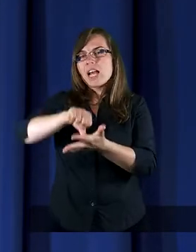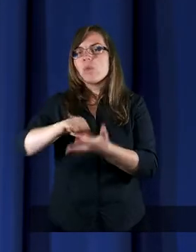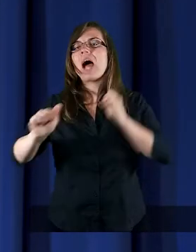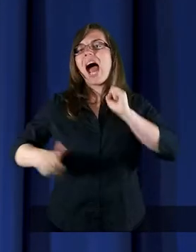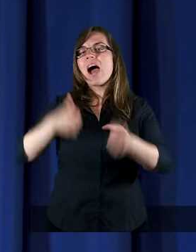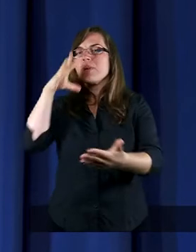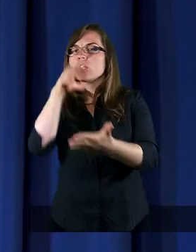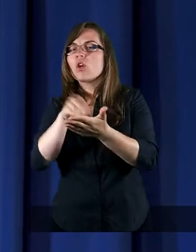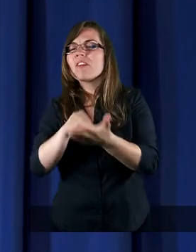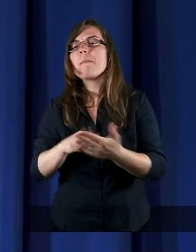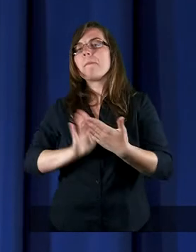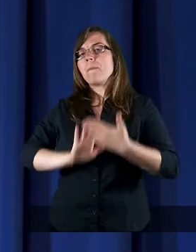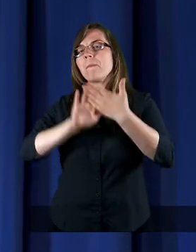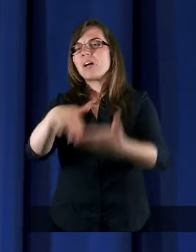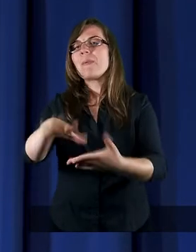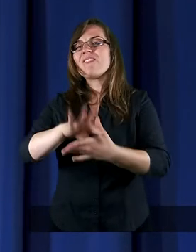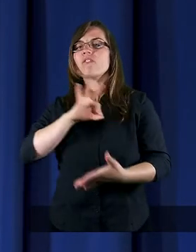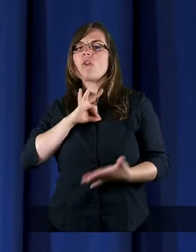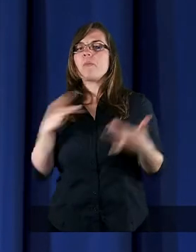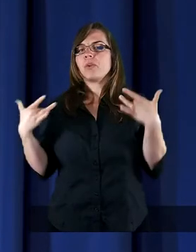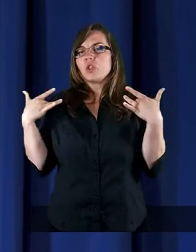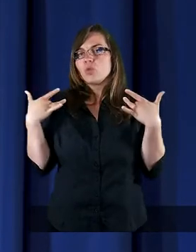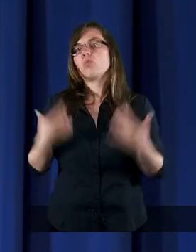aby doświadczyć przebaczenia w swoim życiu.